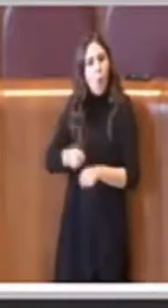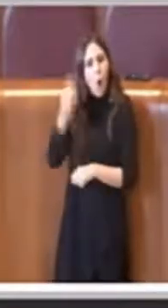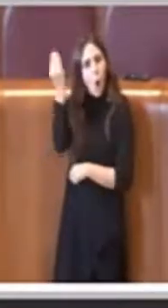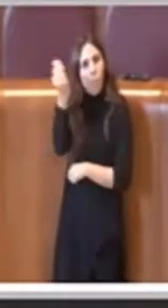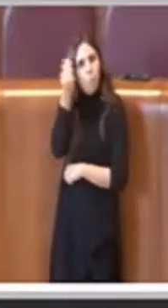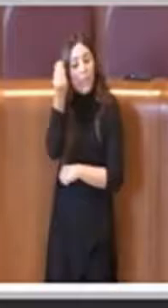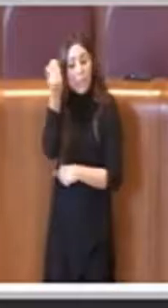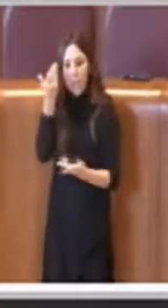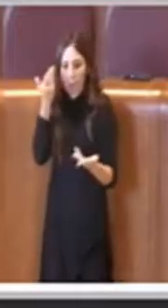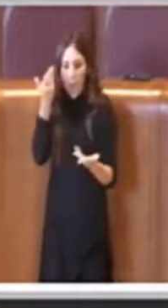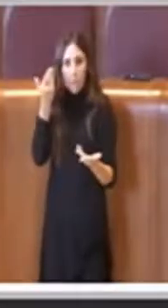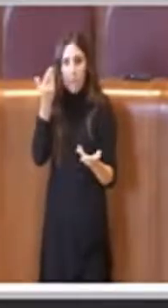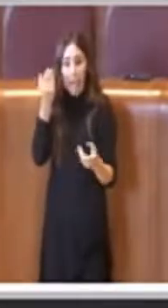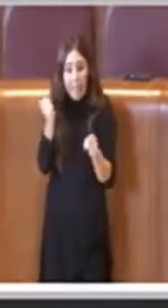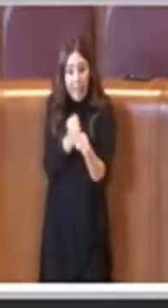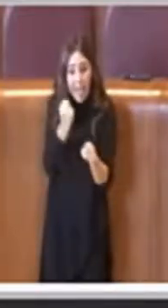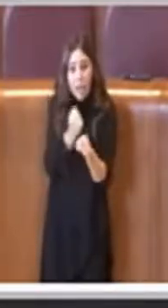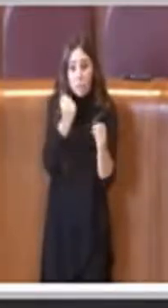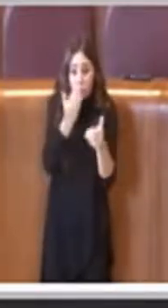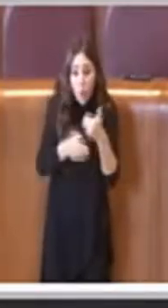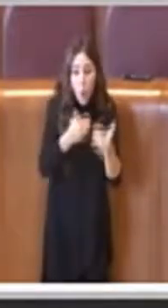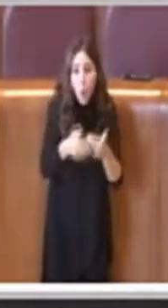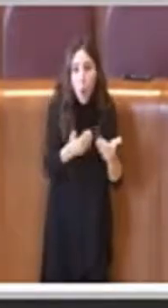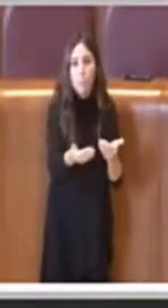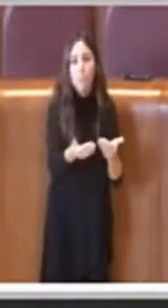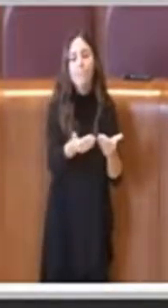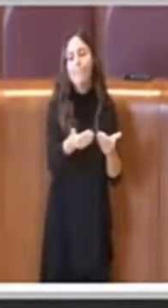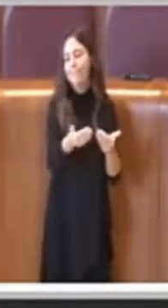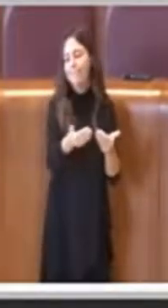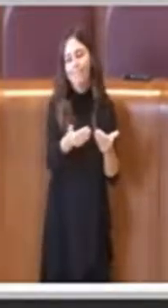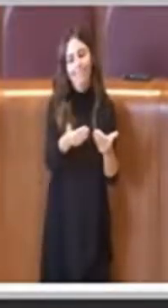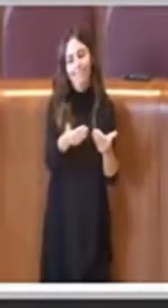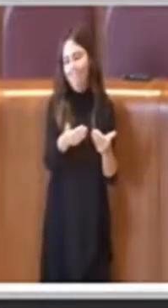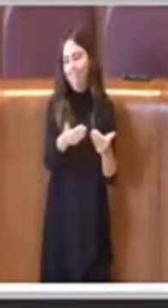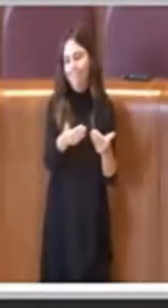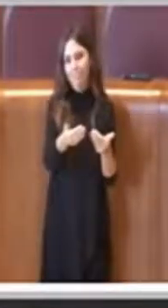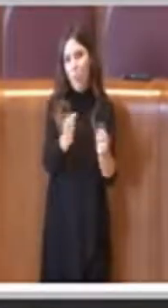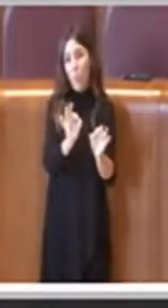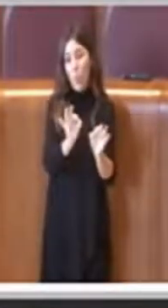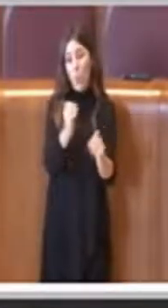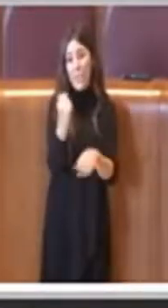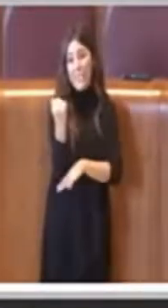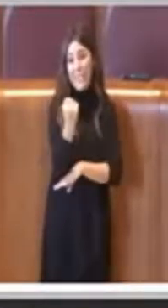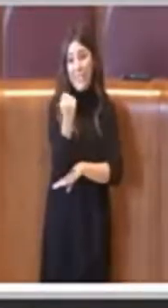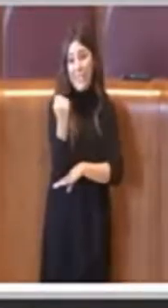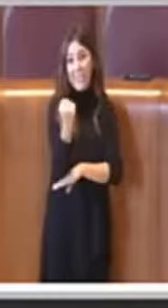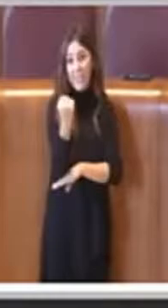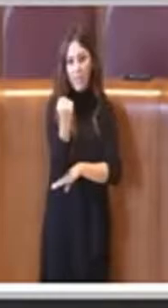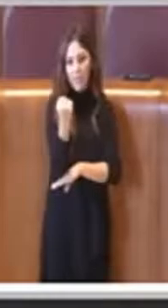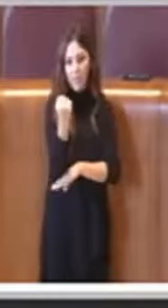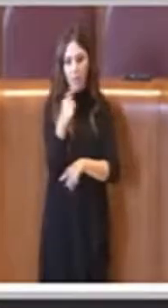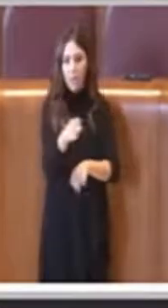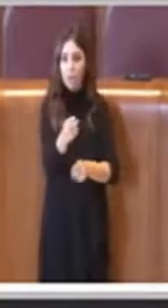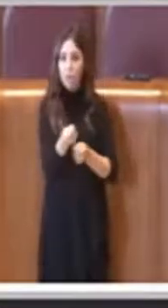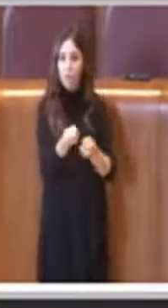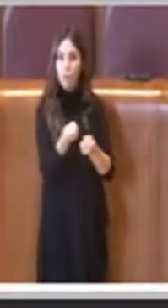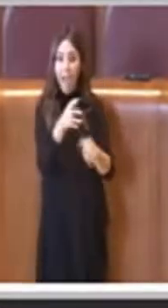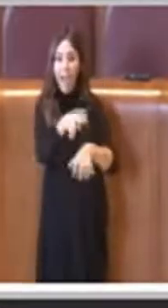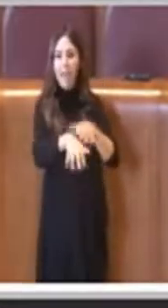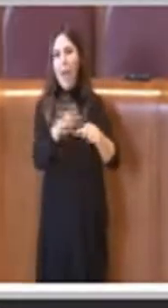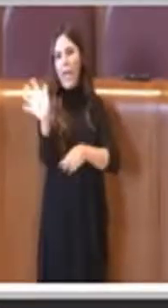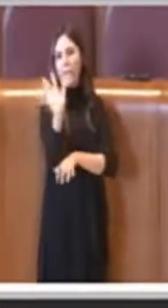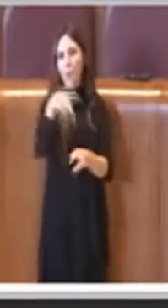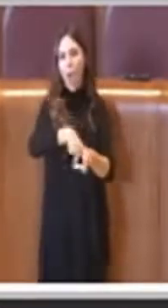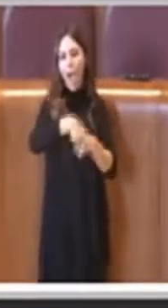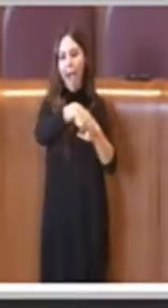continuare e diciamo proseguiamo un servizio dove un animale, appunto il cavallo